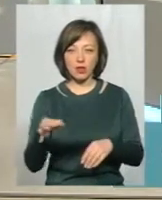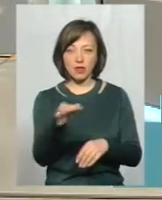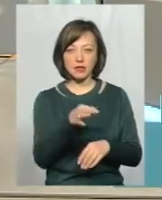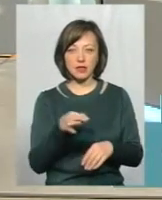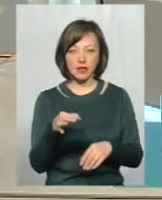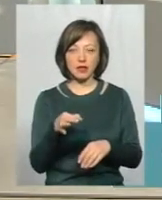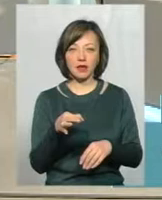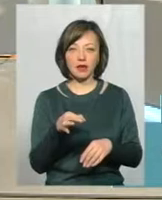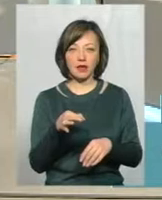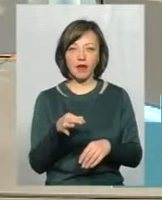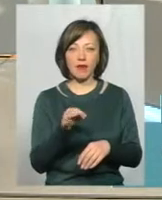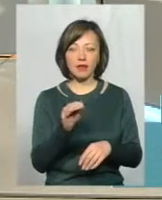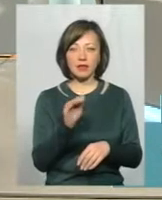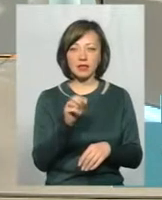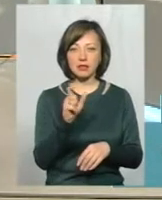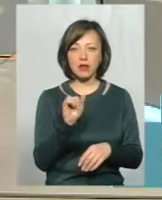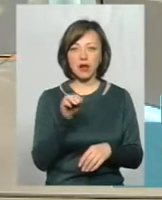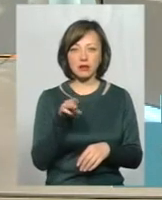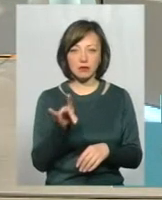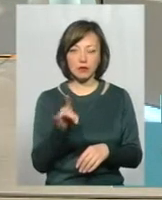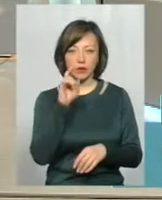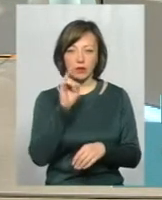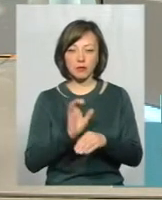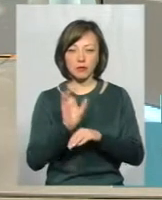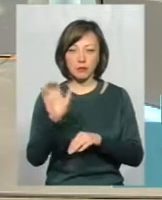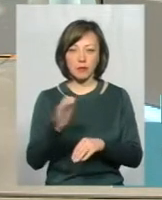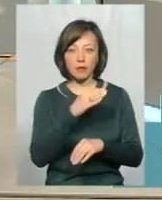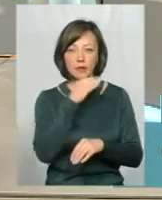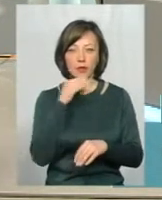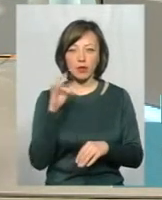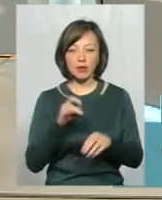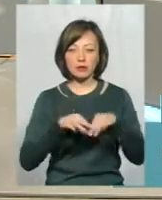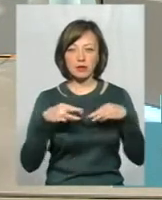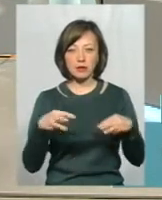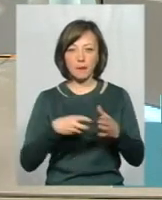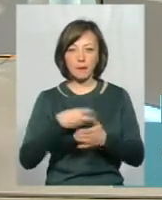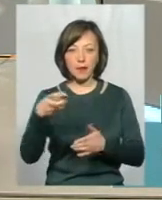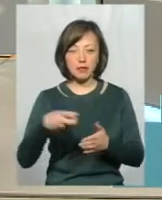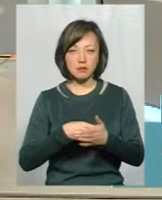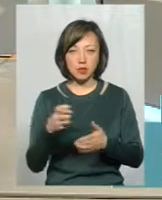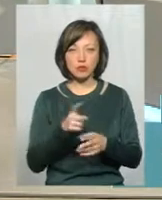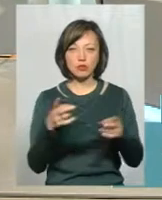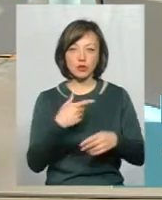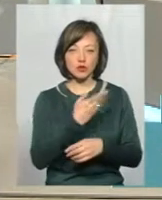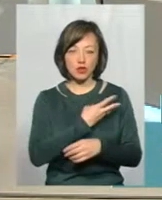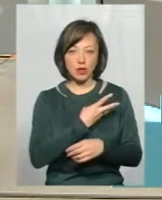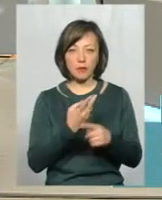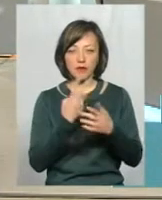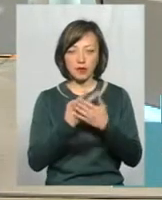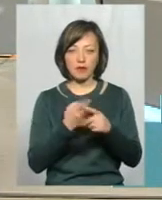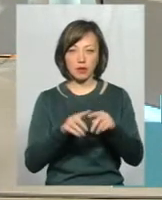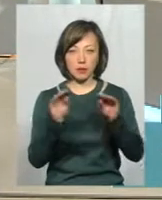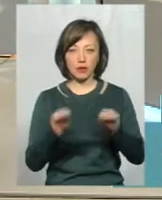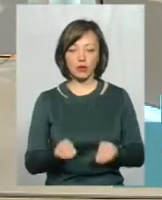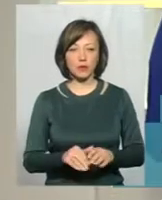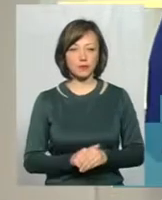ефтезіатри України, о чому ми посилали неоднократно в міністерство і письма, що ми хочемо бачити в цьому протоколі.